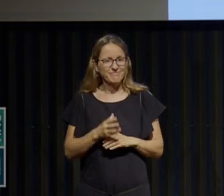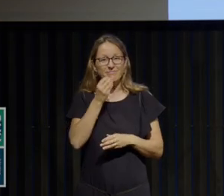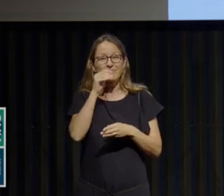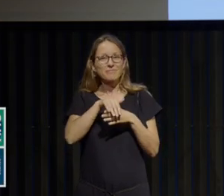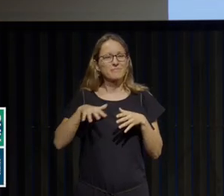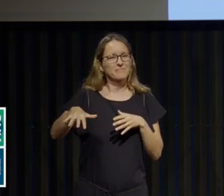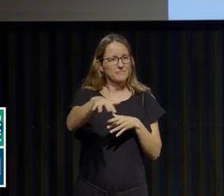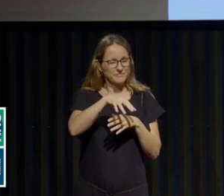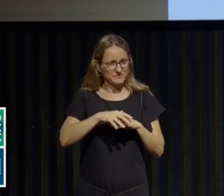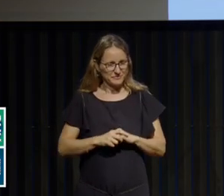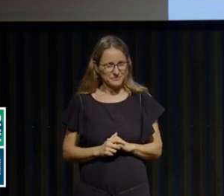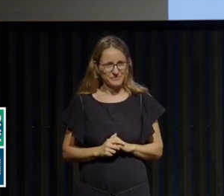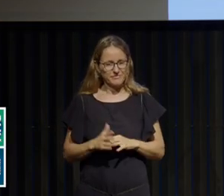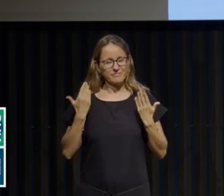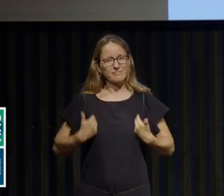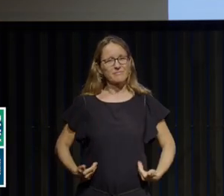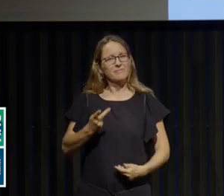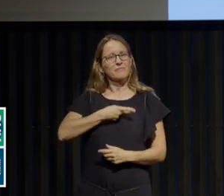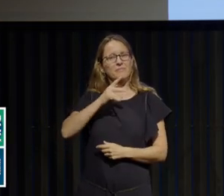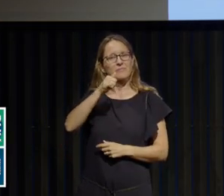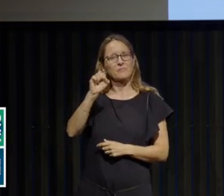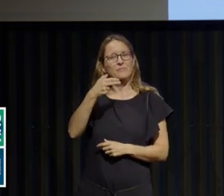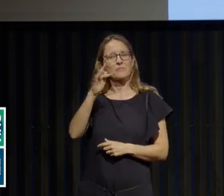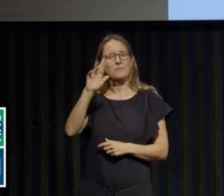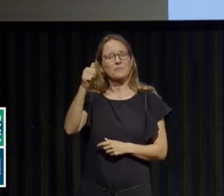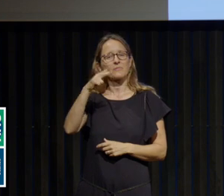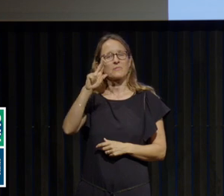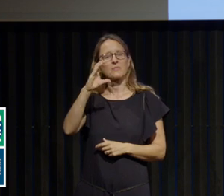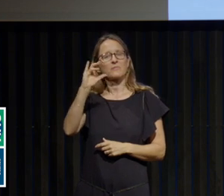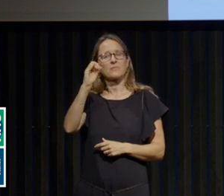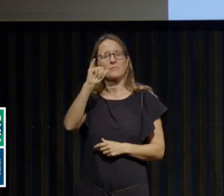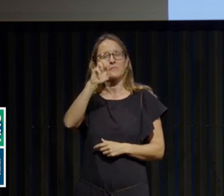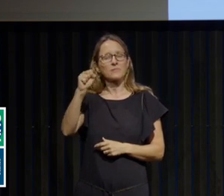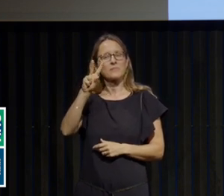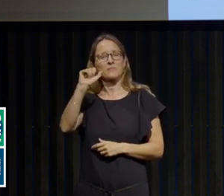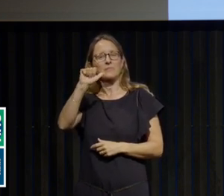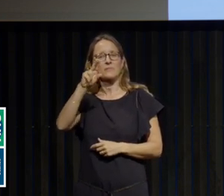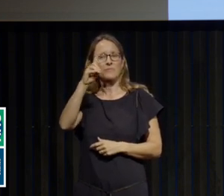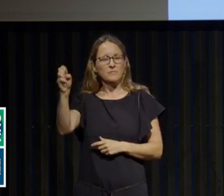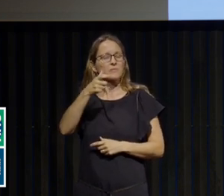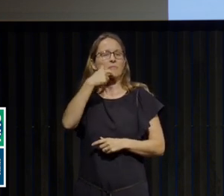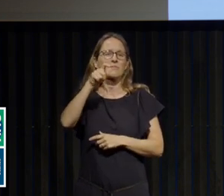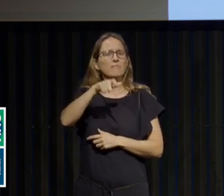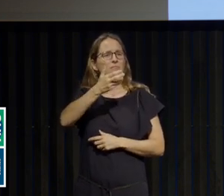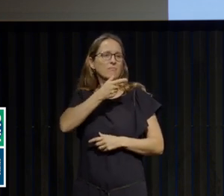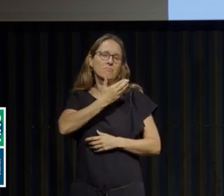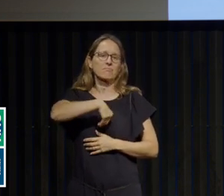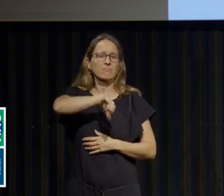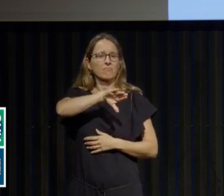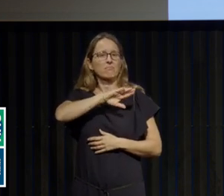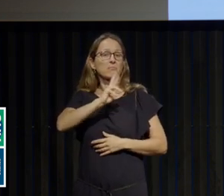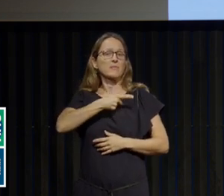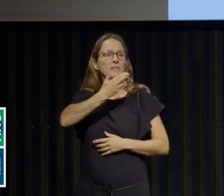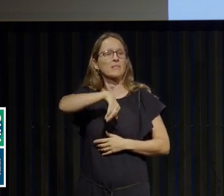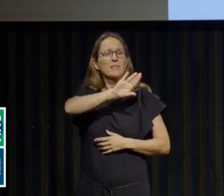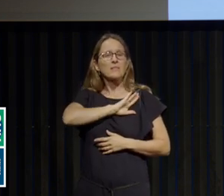Bonsoir. Je suis le docteur Jean-François Viau, je suis médecin responsable de l'unité des troubles des conduites alimentaires au centre Abadie